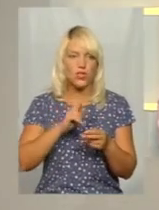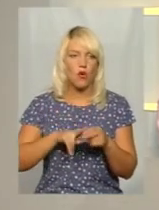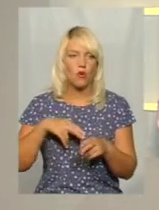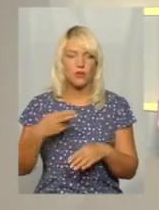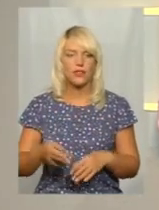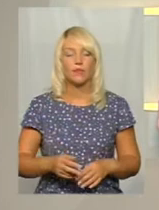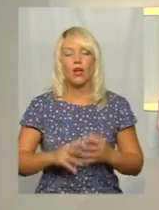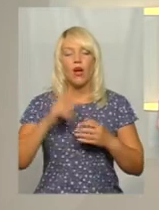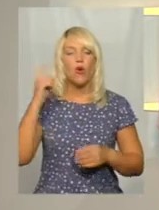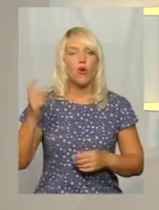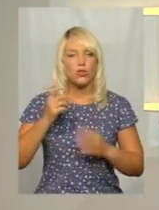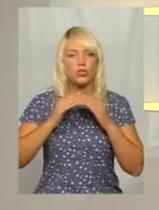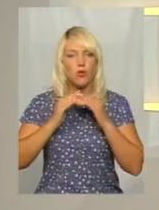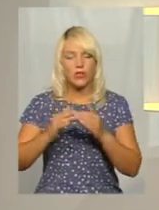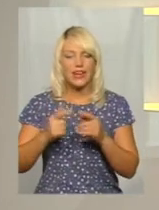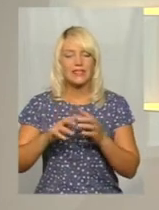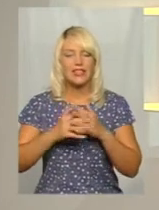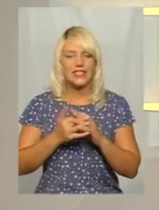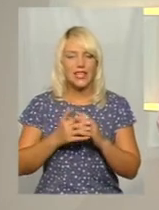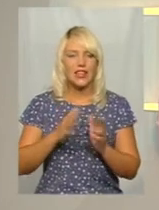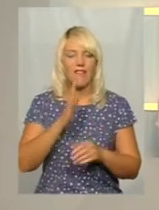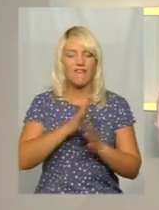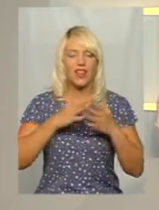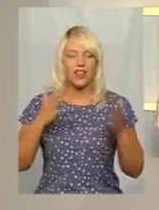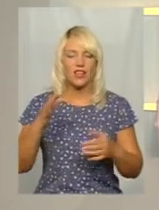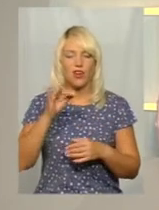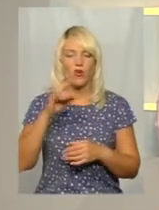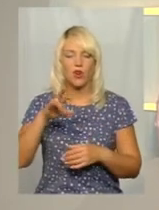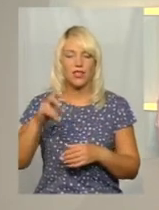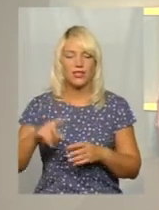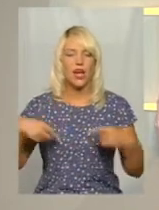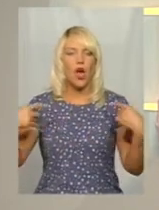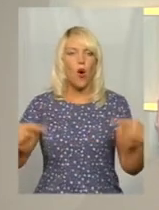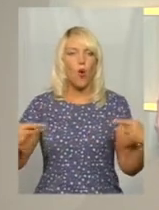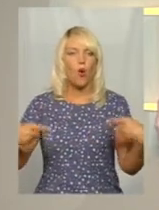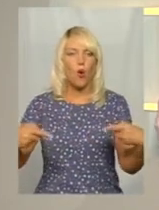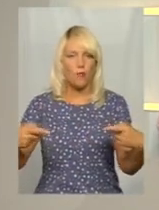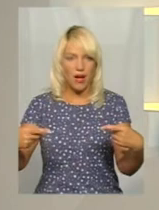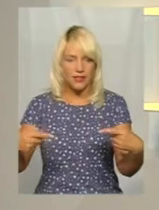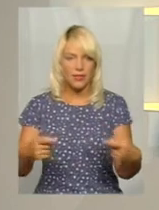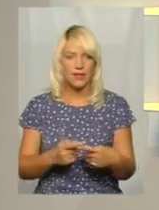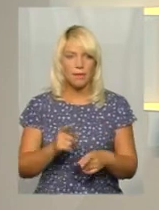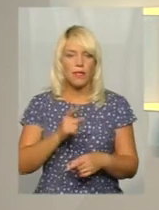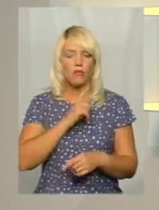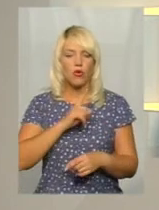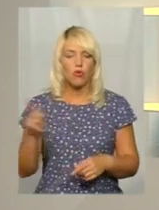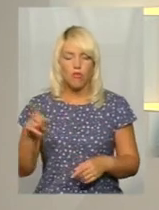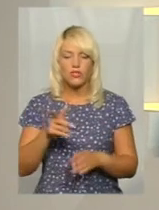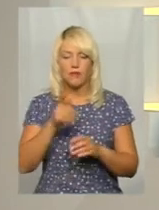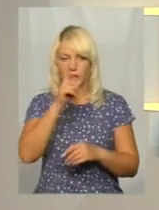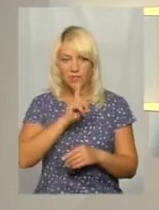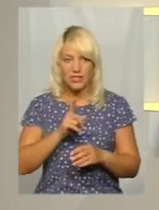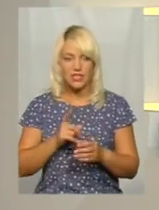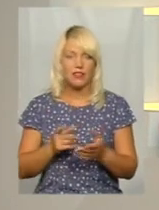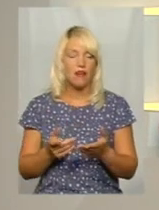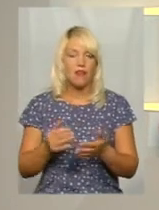Великі Орлинці Красилівського району через Ливи комбайни впродовж місяця жнив практично